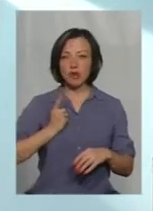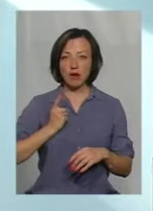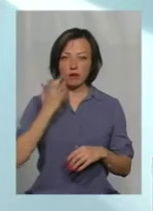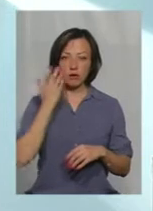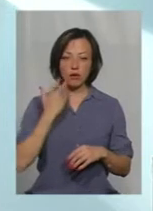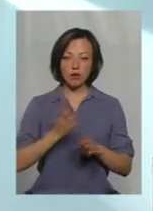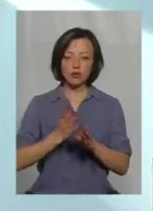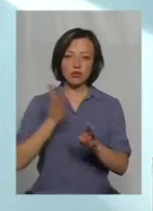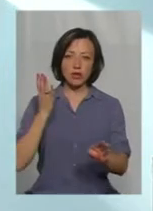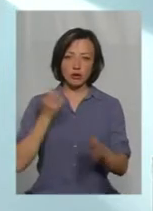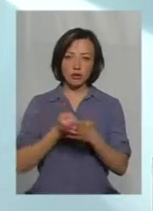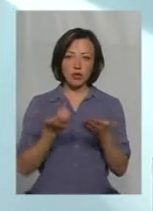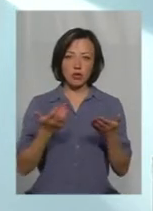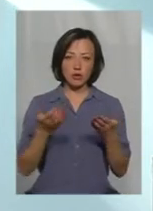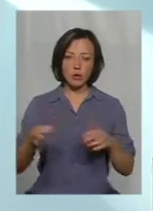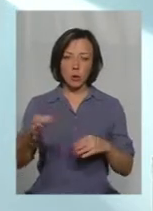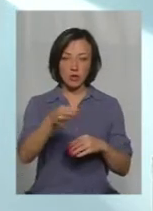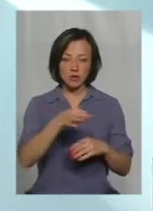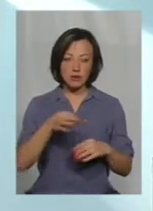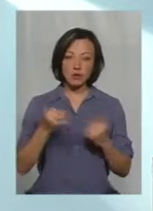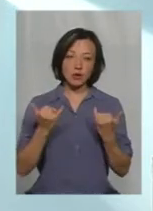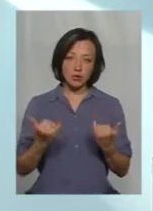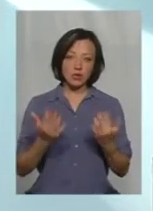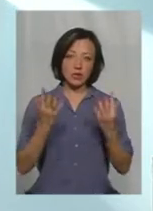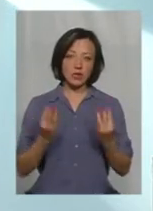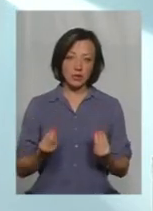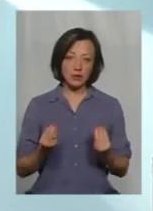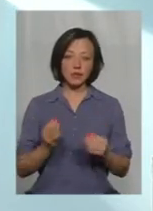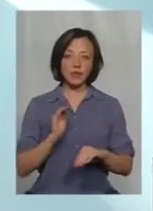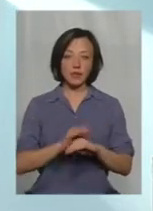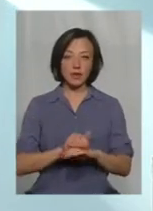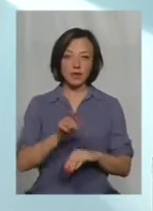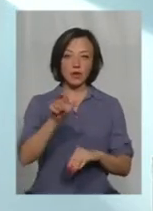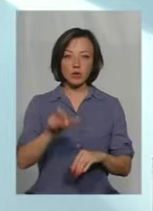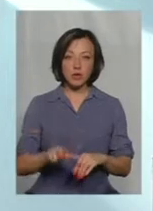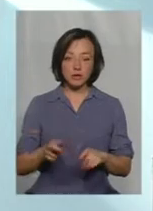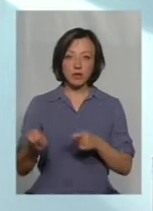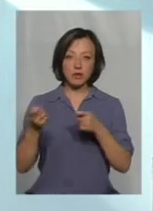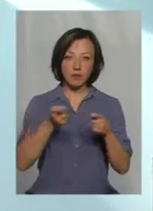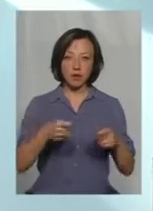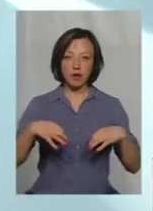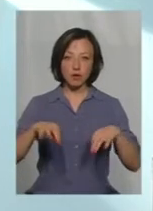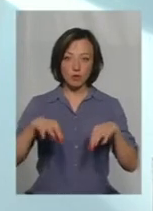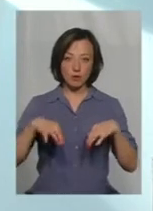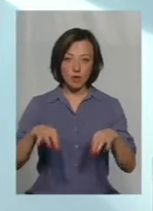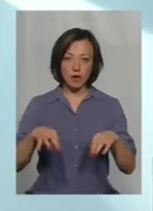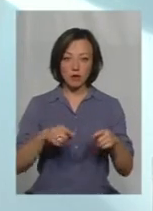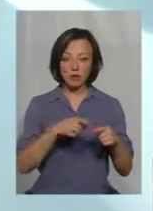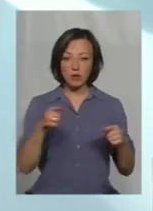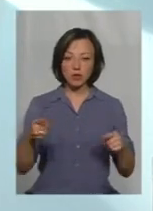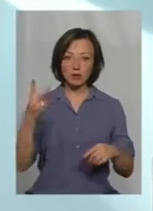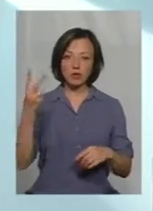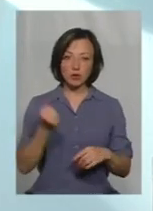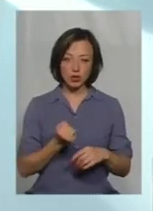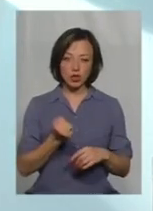поки дійде черга до якоїсь області. То на сьогоднішній день фактично людина, яка привозить автомобіль, напротязі 2